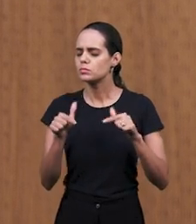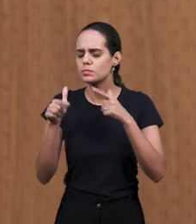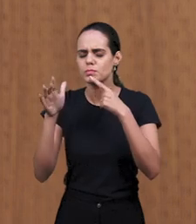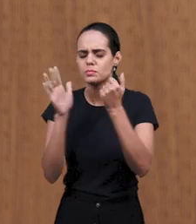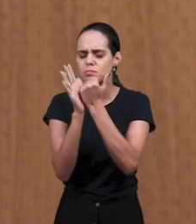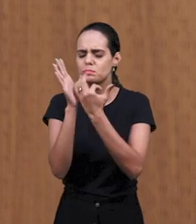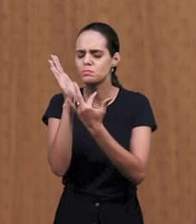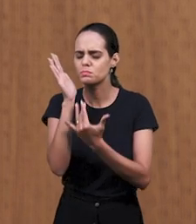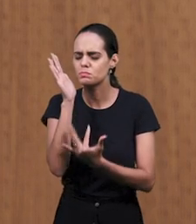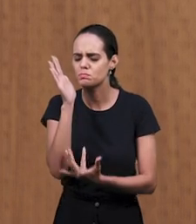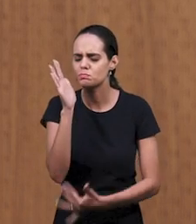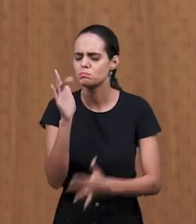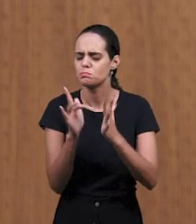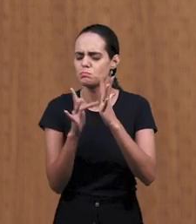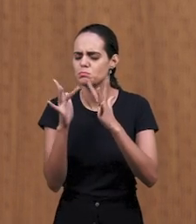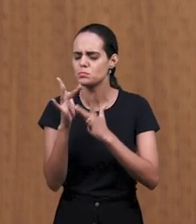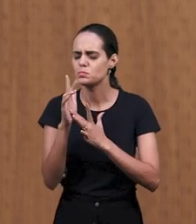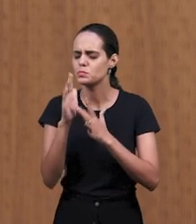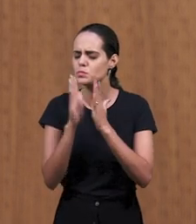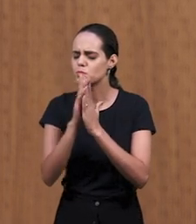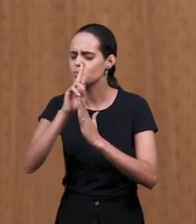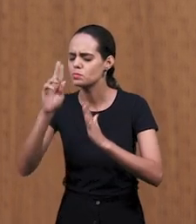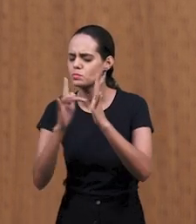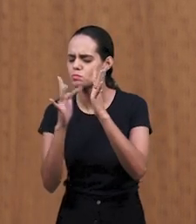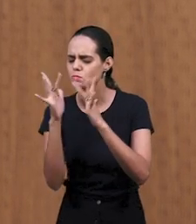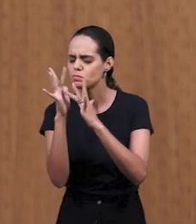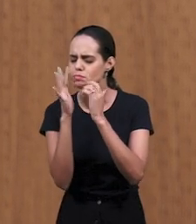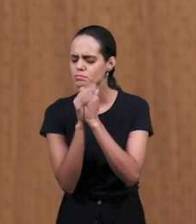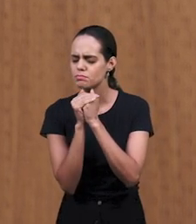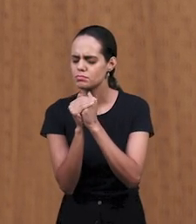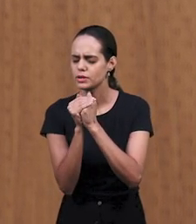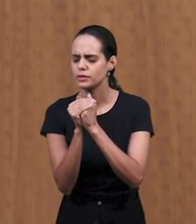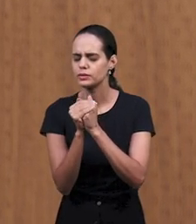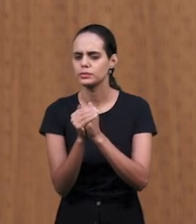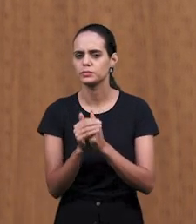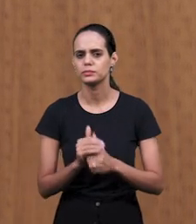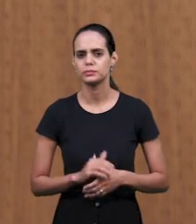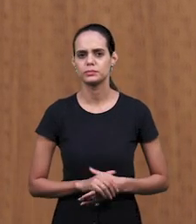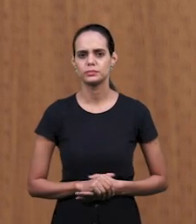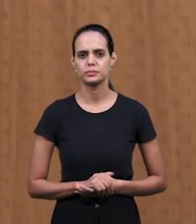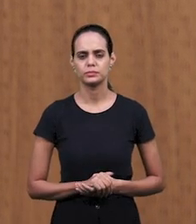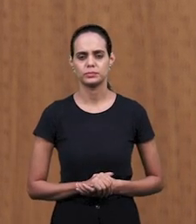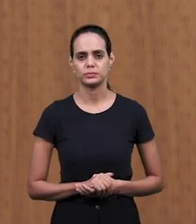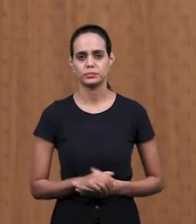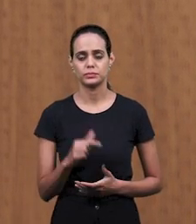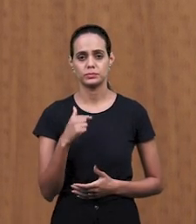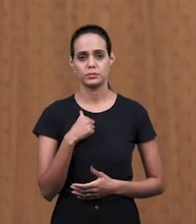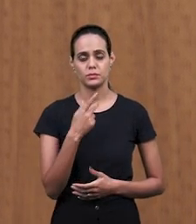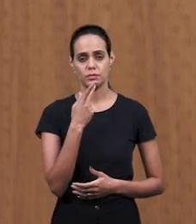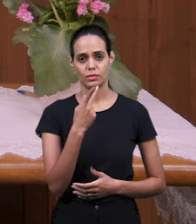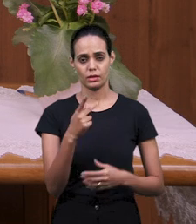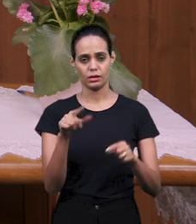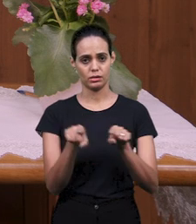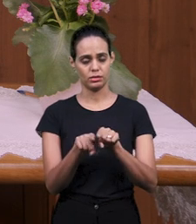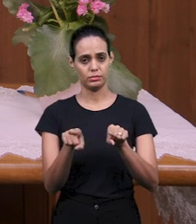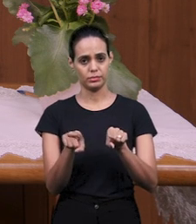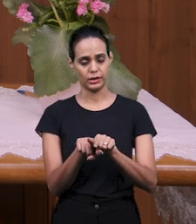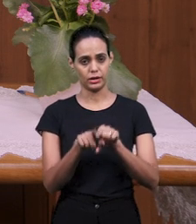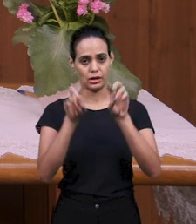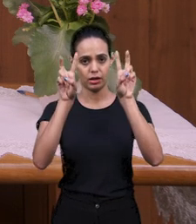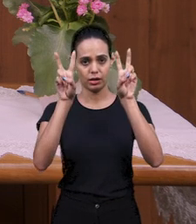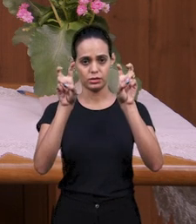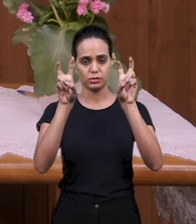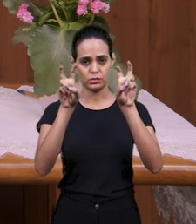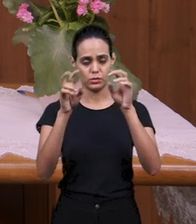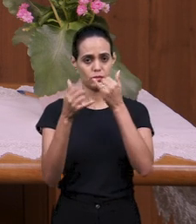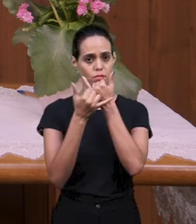молимся. Аминь. И я еще должен сказать вам о прощении. Если ты простил